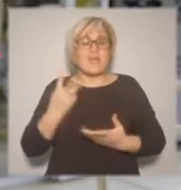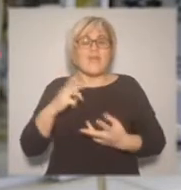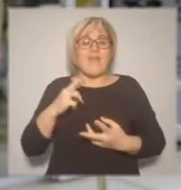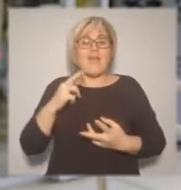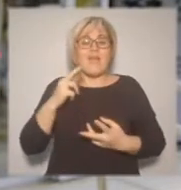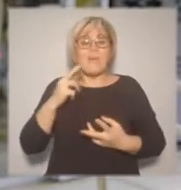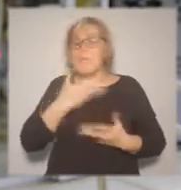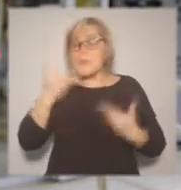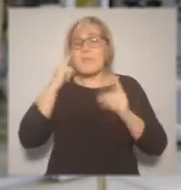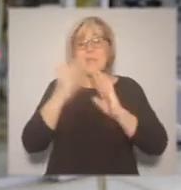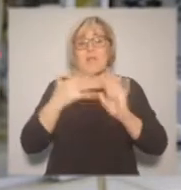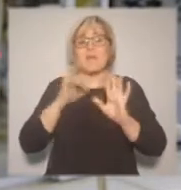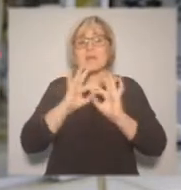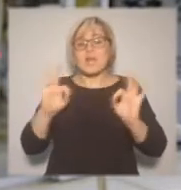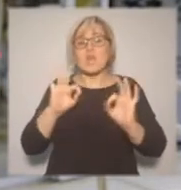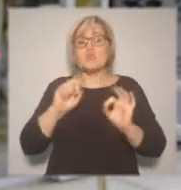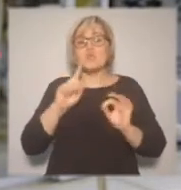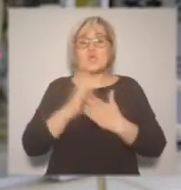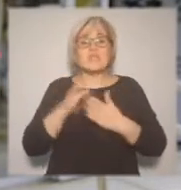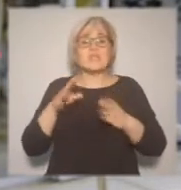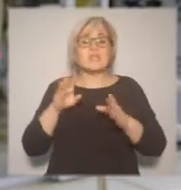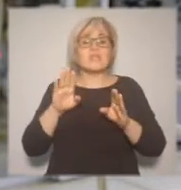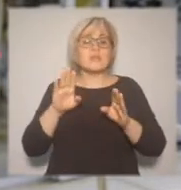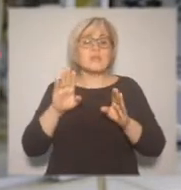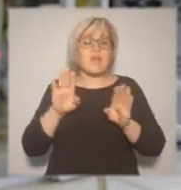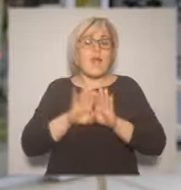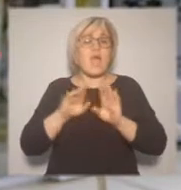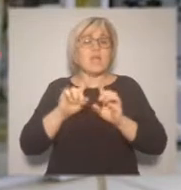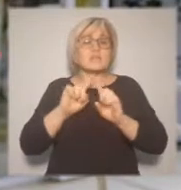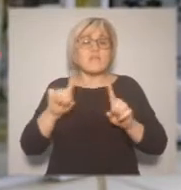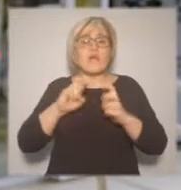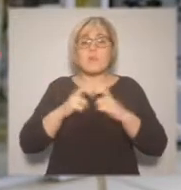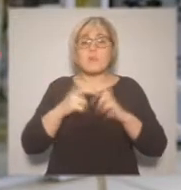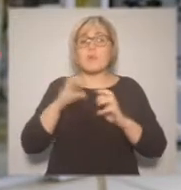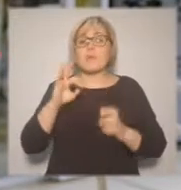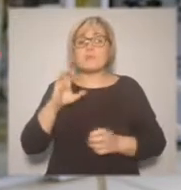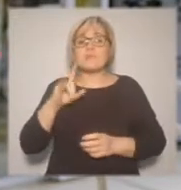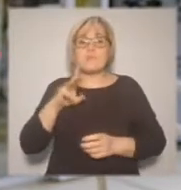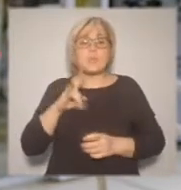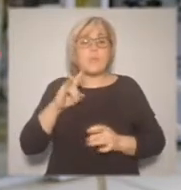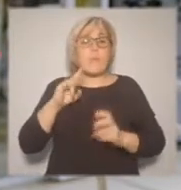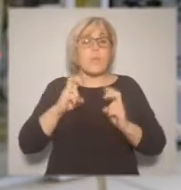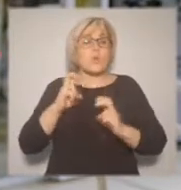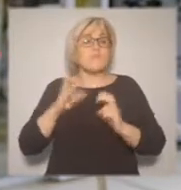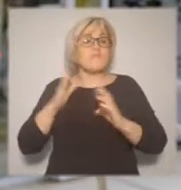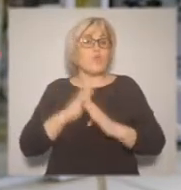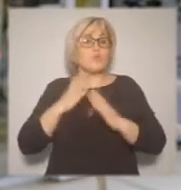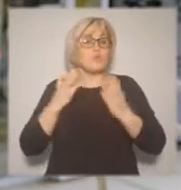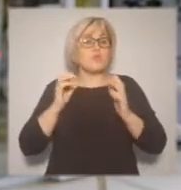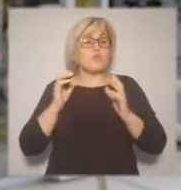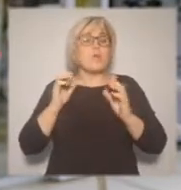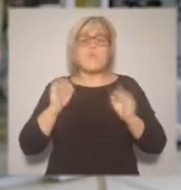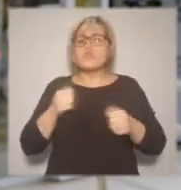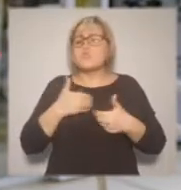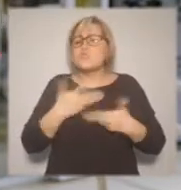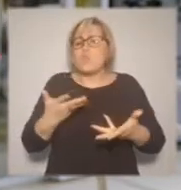сегодня. Это понятный вид направления бизнеса, деятельности. А вот со сбытом всегда есть проблемы. Тем более, когда сейчас присутствуют у нас